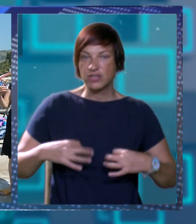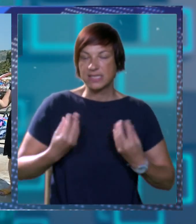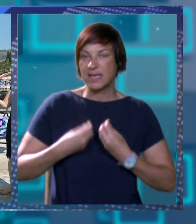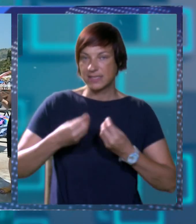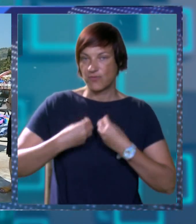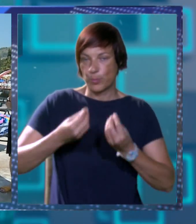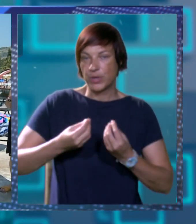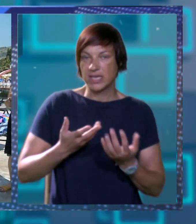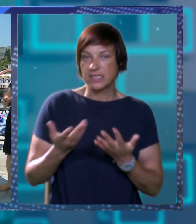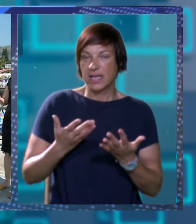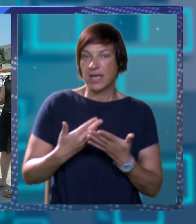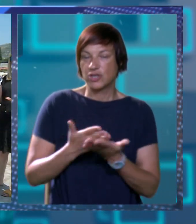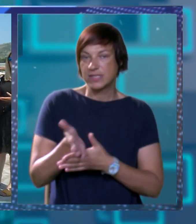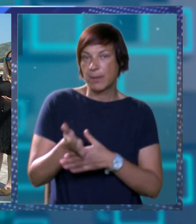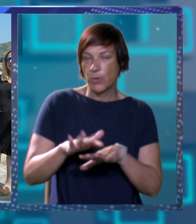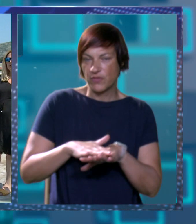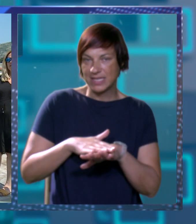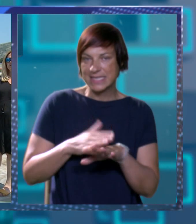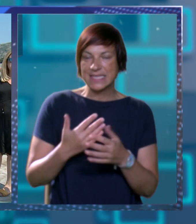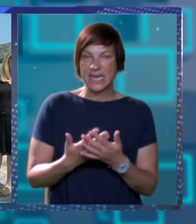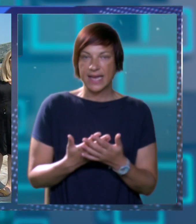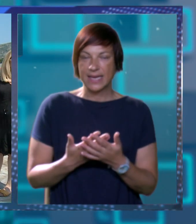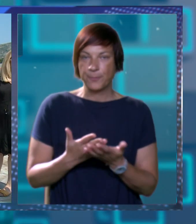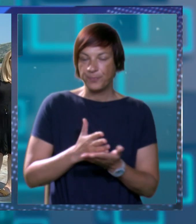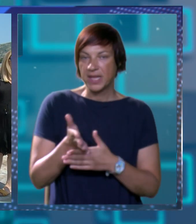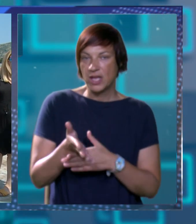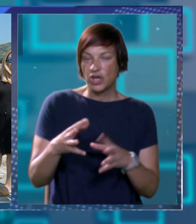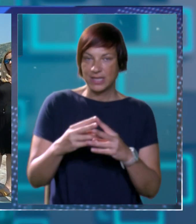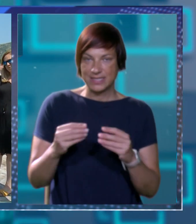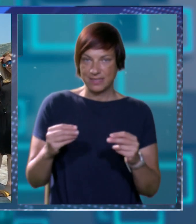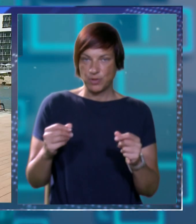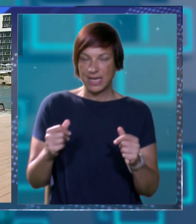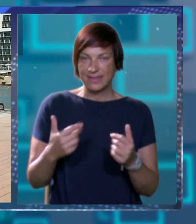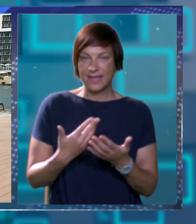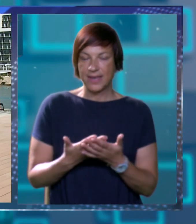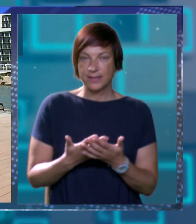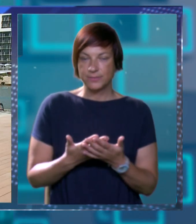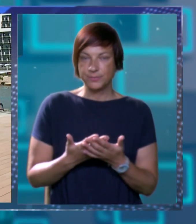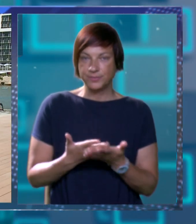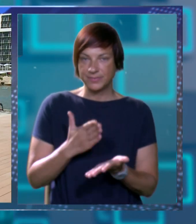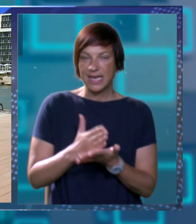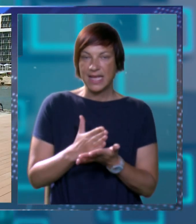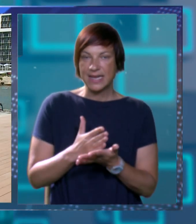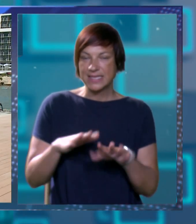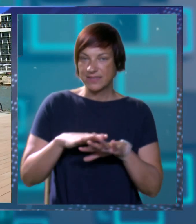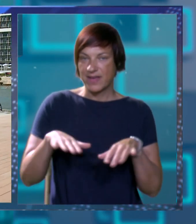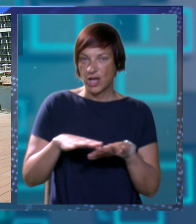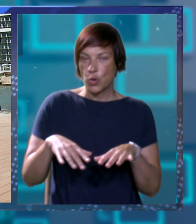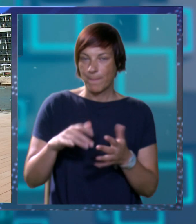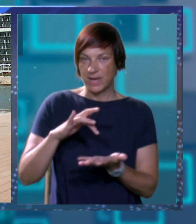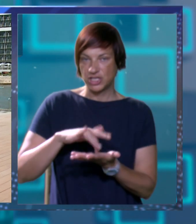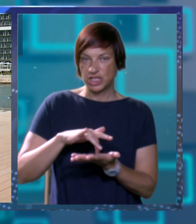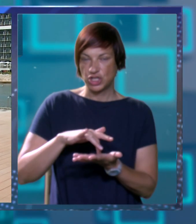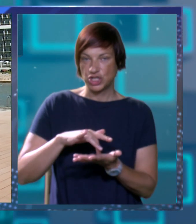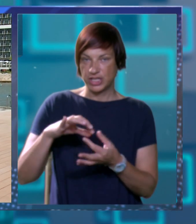zdravstvo pojasnili su na koji se način provode testiranja. Odlazimo na teren i na svakoj plaži je